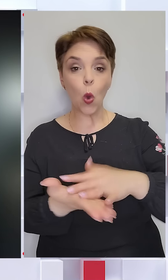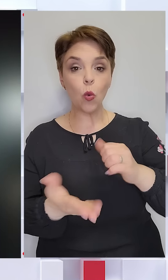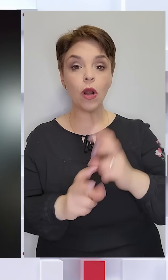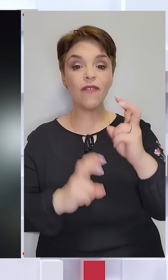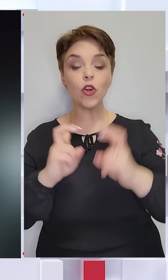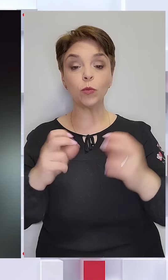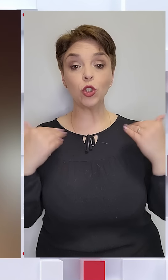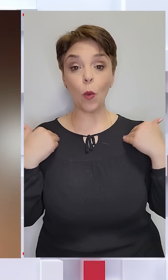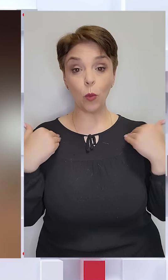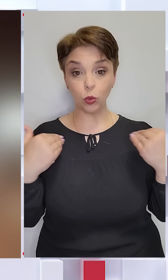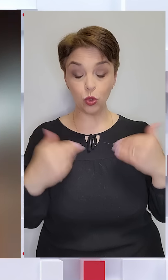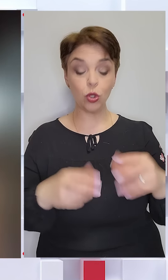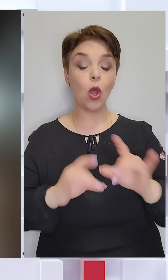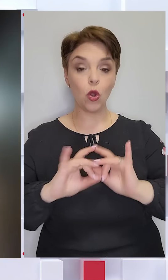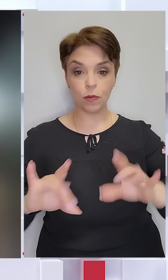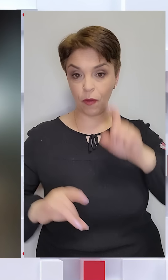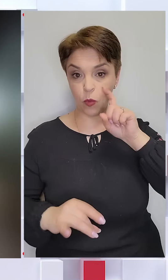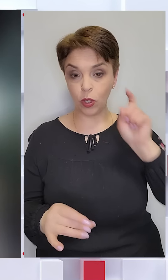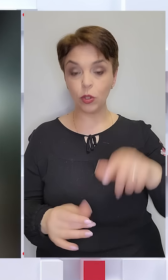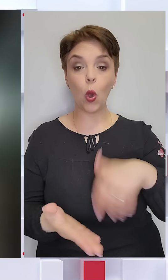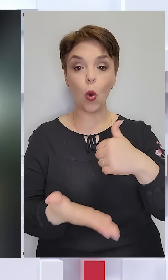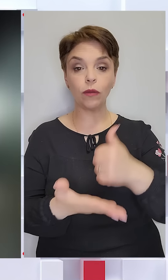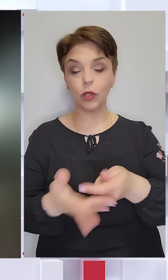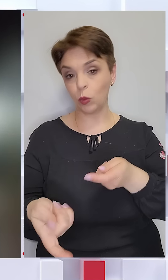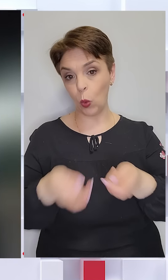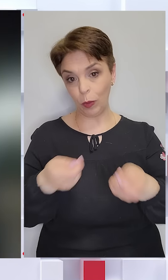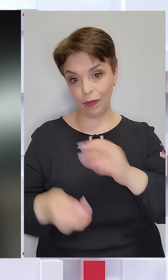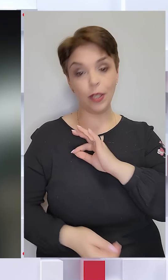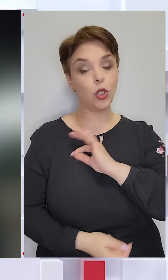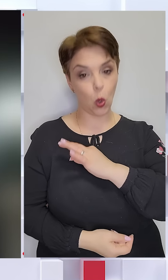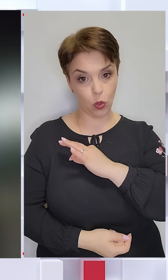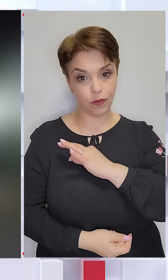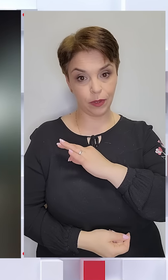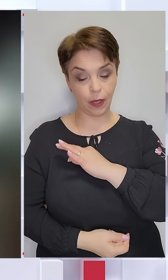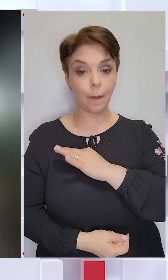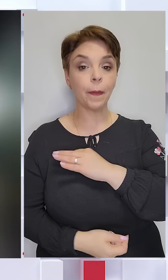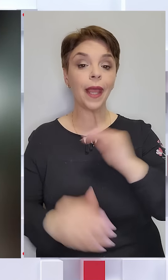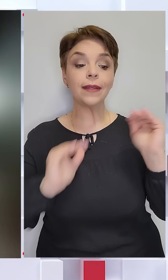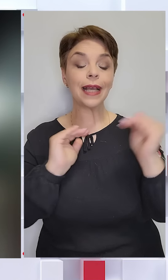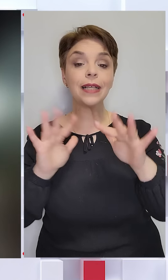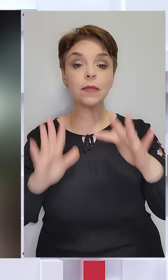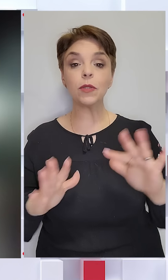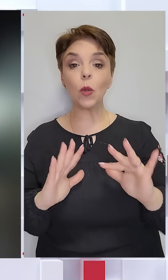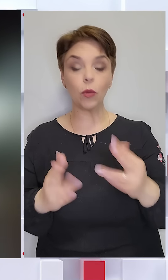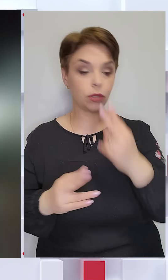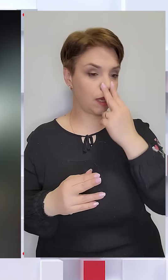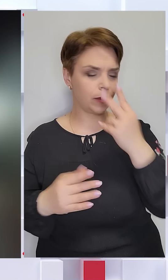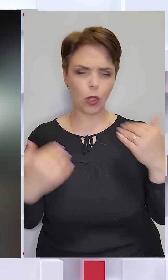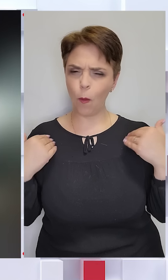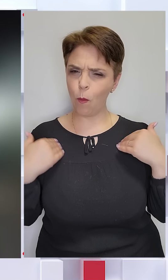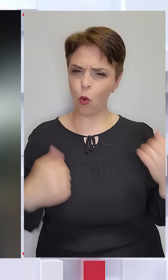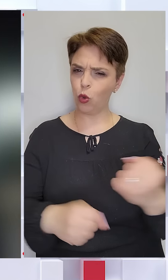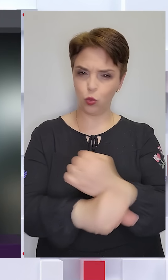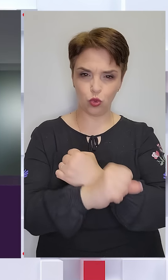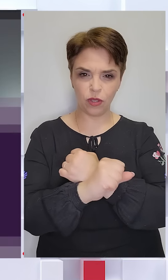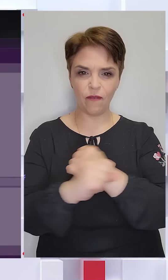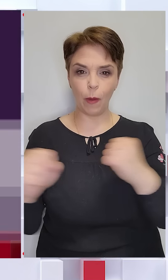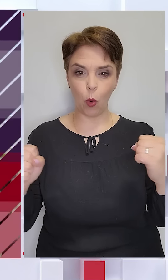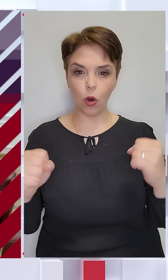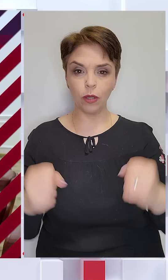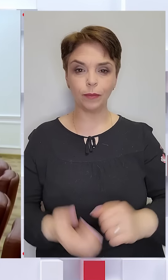виробничих потужностей розповіли в українському головному управлінні розвідки. На кадрах з місця події видно потужний вибух.